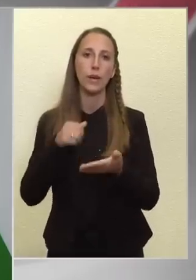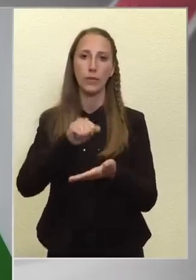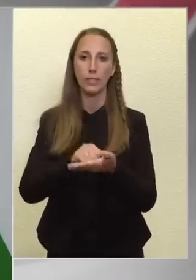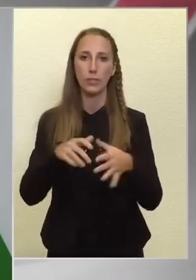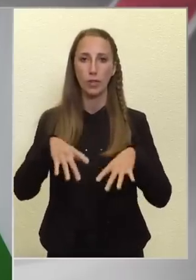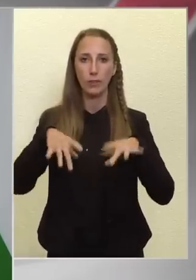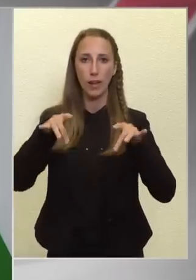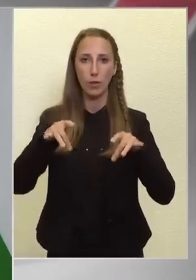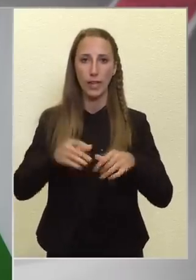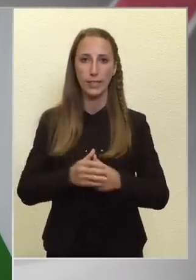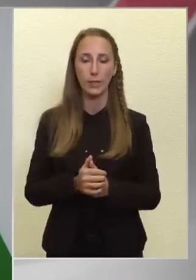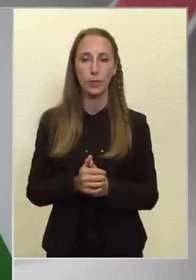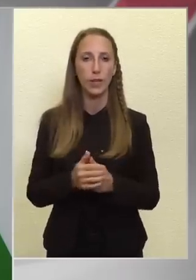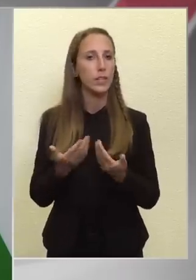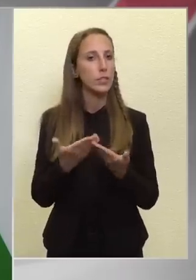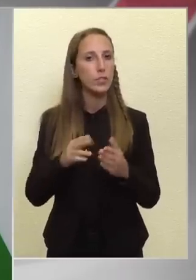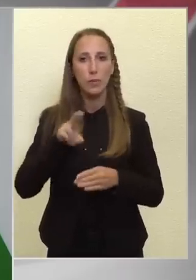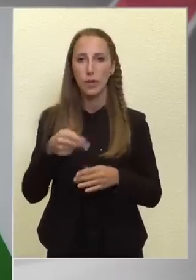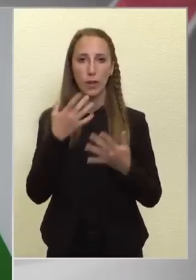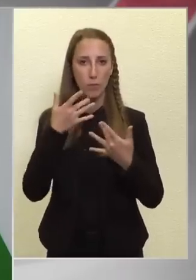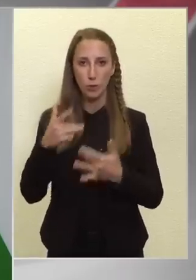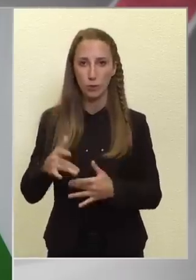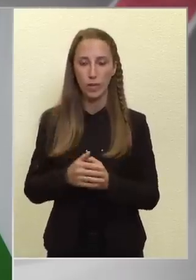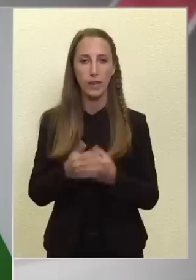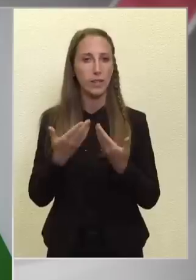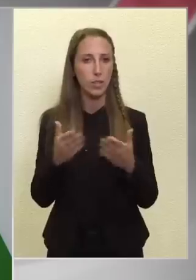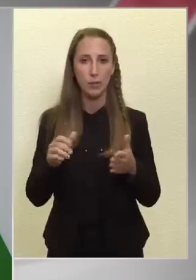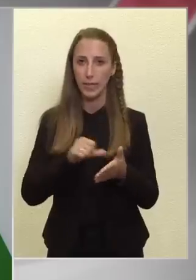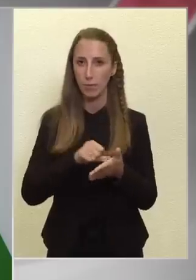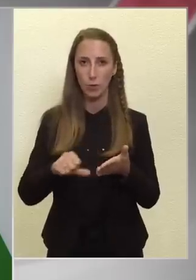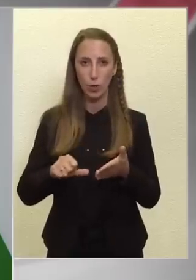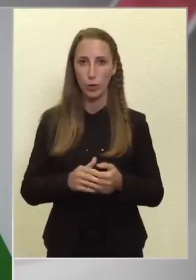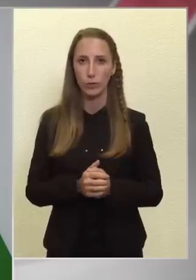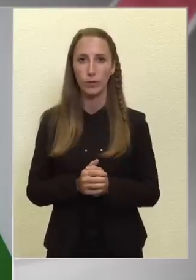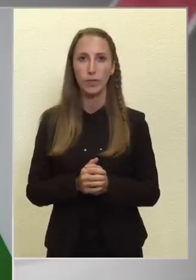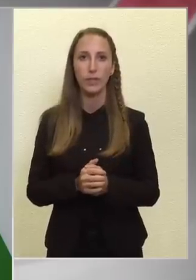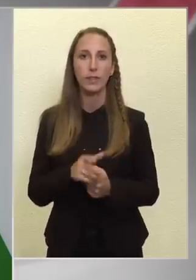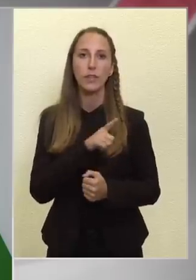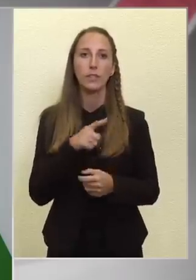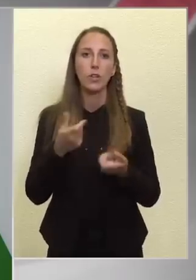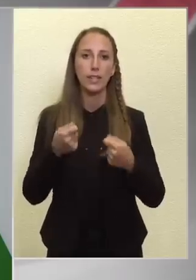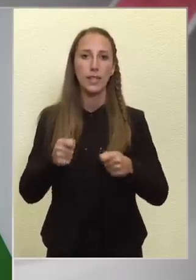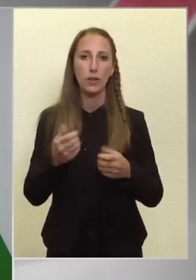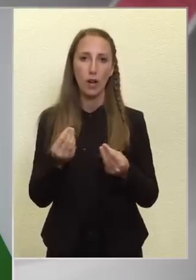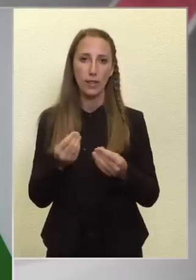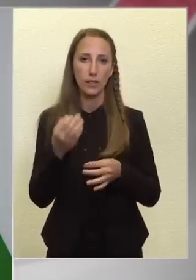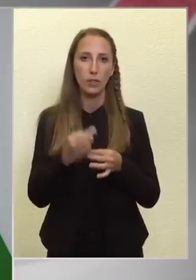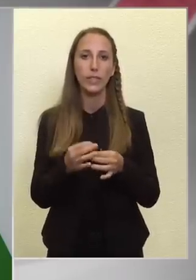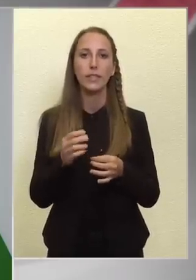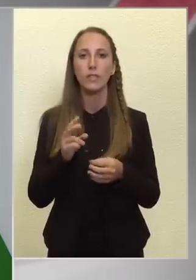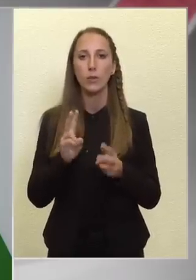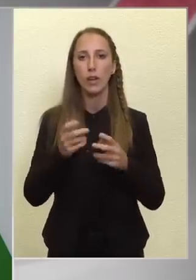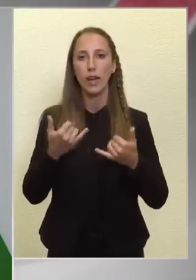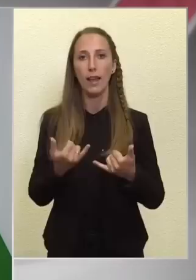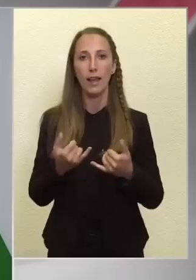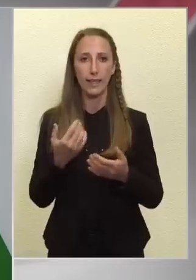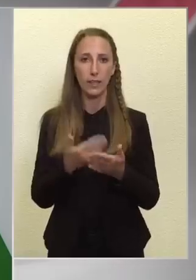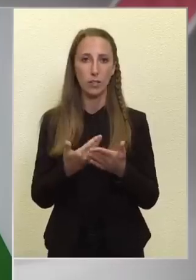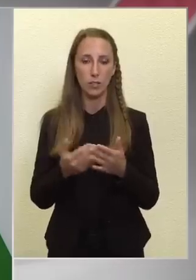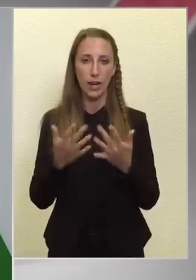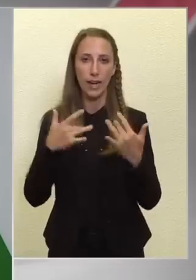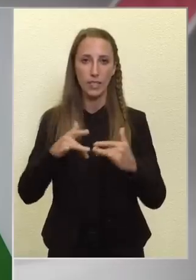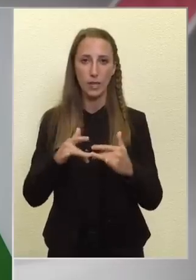felfüggesztettük, de semmiről nem mondtunk le, semmit nem töröltünk. Nem kizárólag annyi történt, hogy a jelenlegi gazdasági helyzetben,